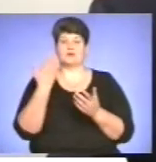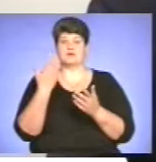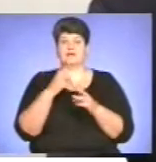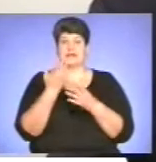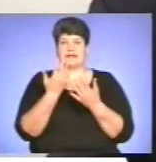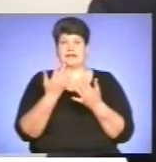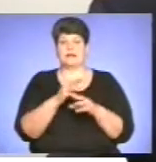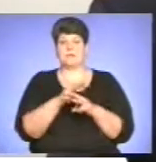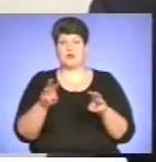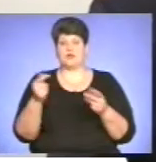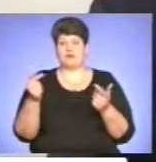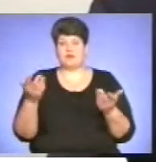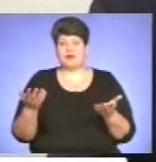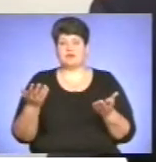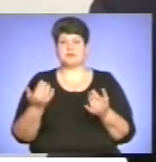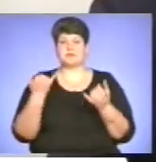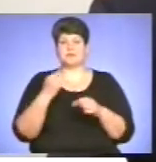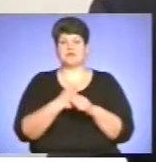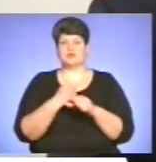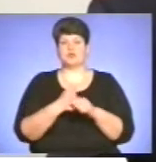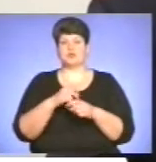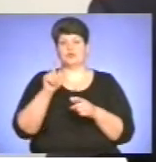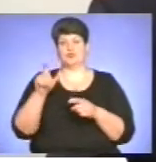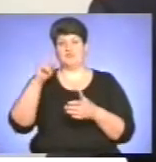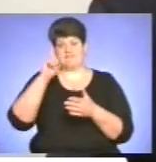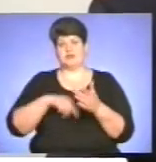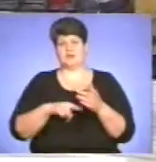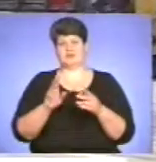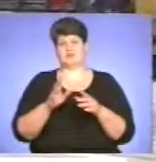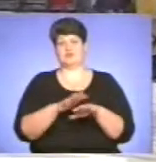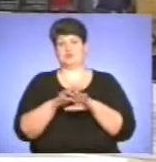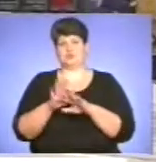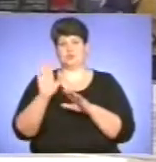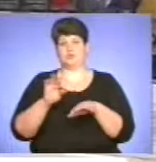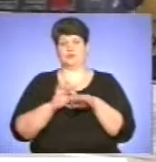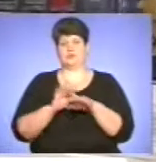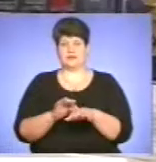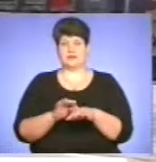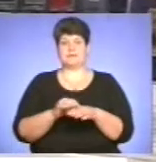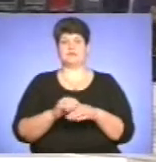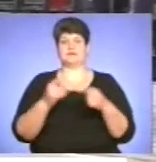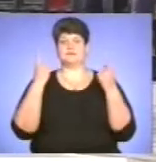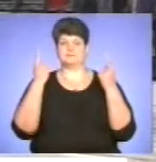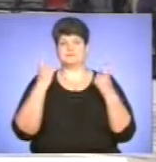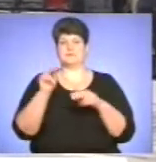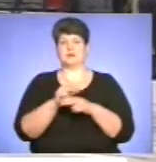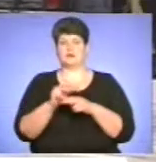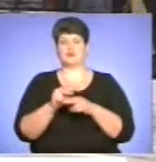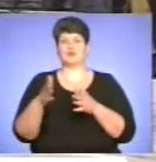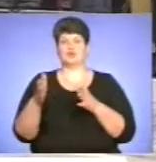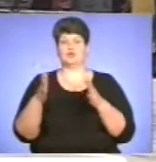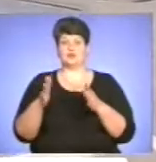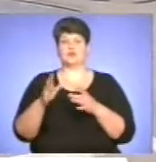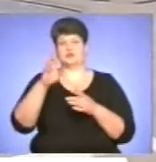частному слоі сьогодні працюють підрядники, які просто віряють, що ці розрахунки будуть проведені. На капітальний ремонт доріг, відповідно до державних